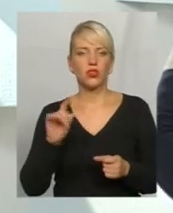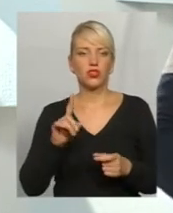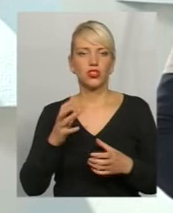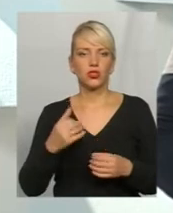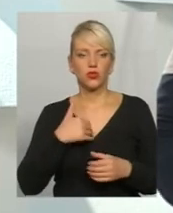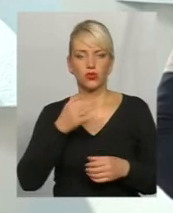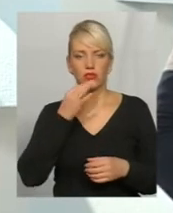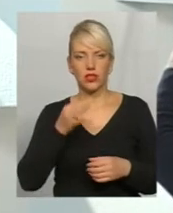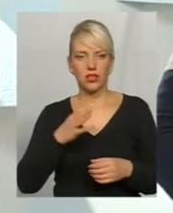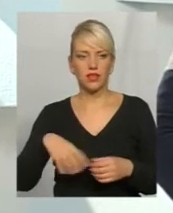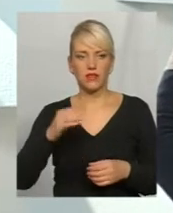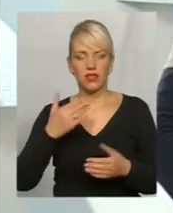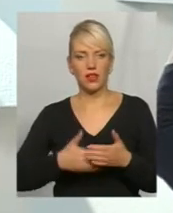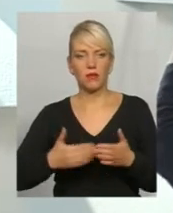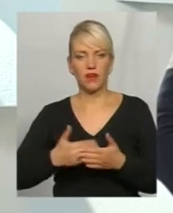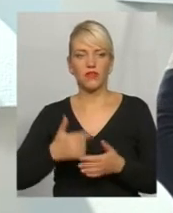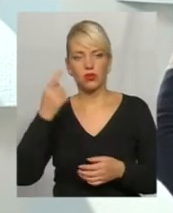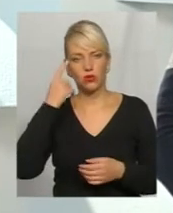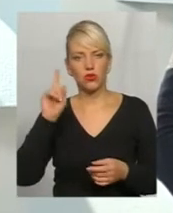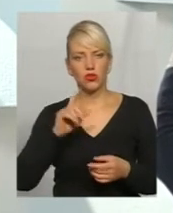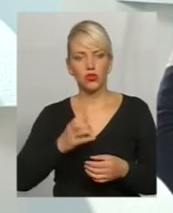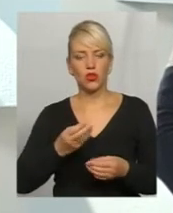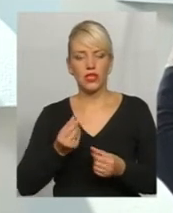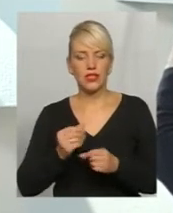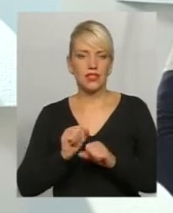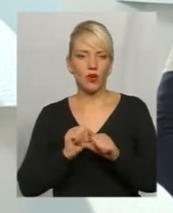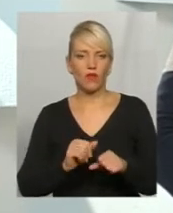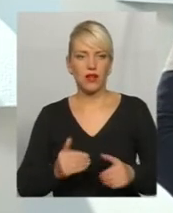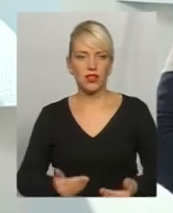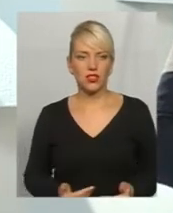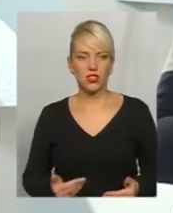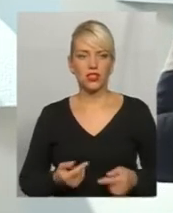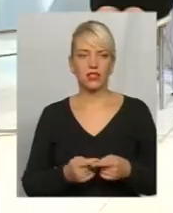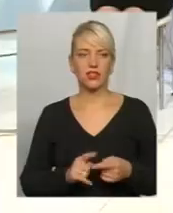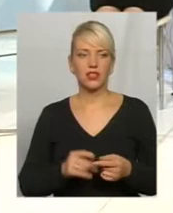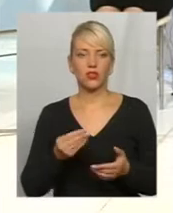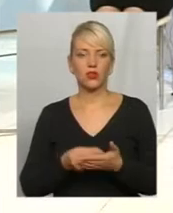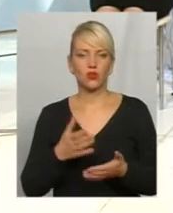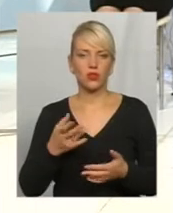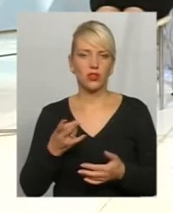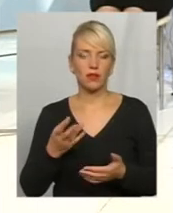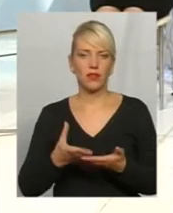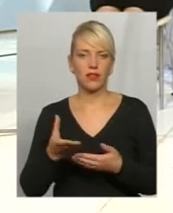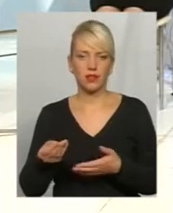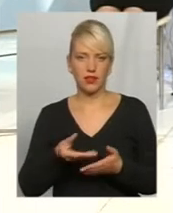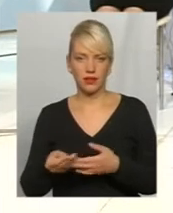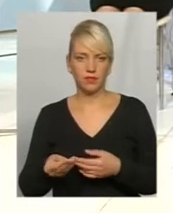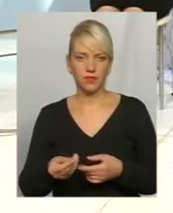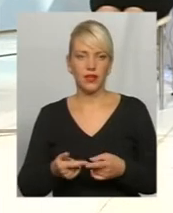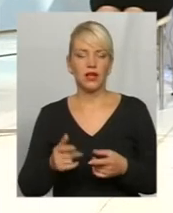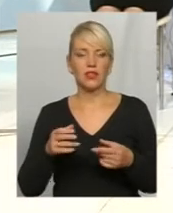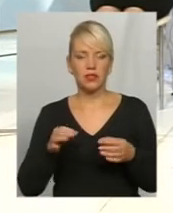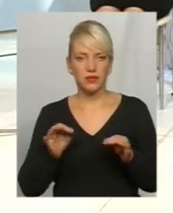сказати, всі, напевне, думаю, що страхування життя, воно досить дорого треба платити. Ну,